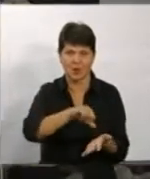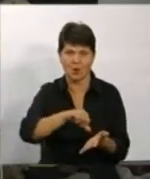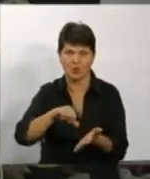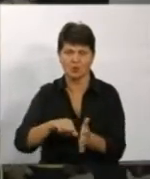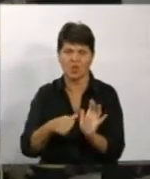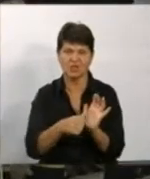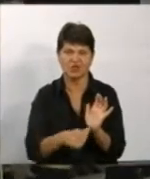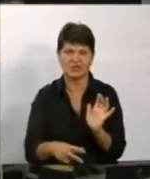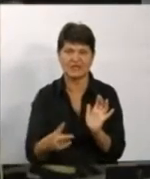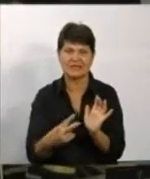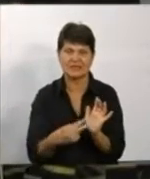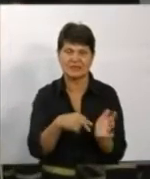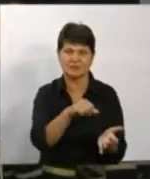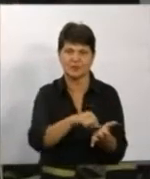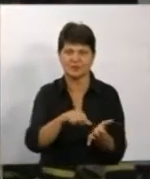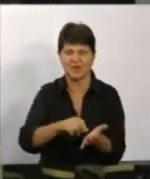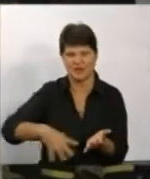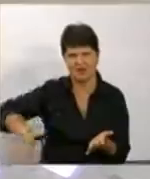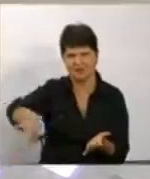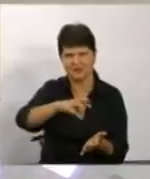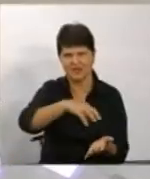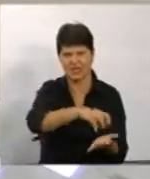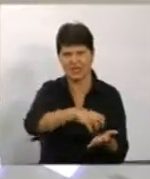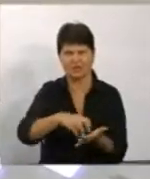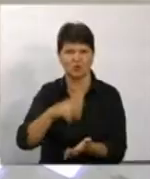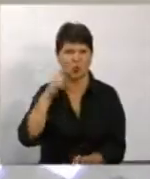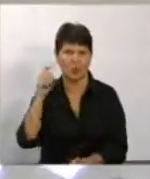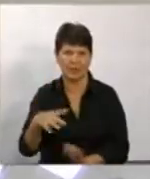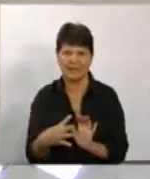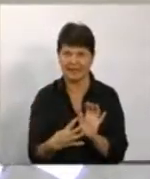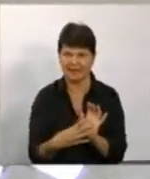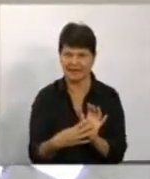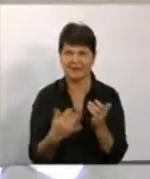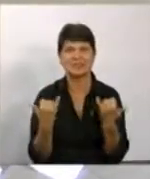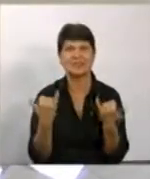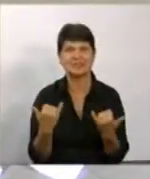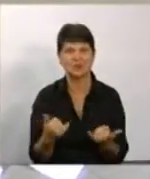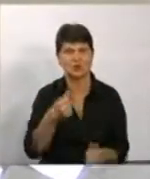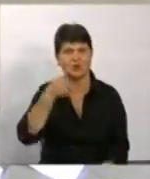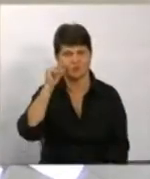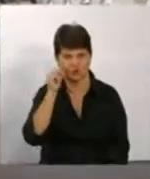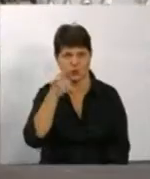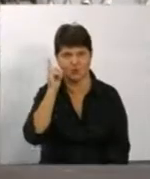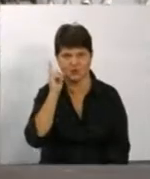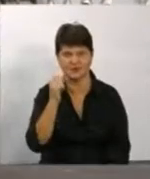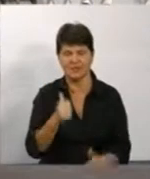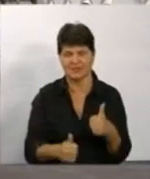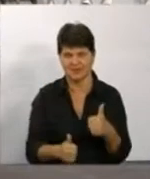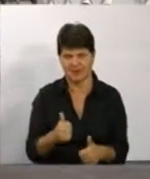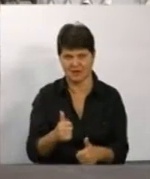67 представників зі всіх регіонів України. Дев'ять чоловік, які сьогодні, вчора і позавчора змагалися,